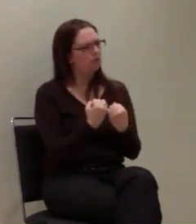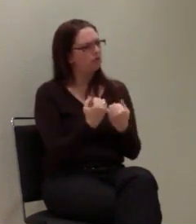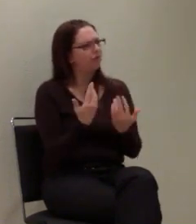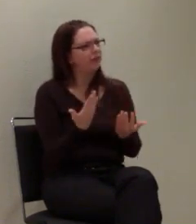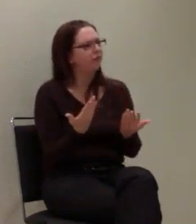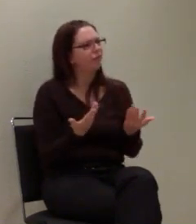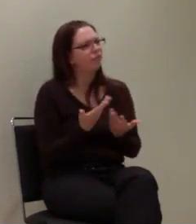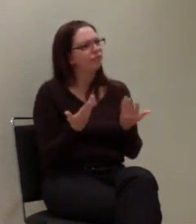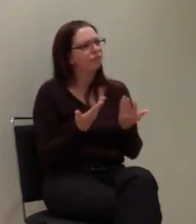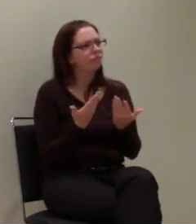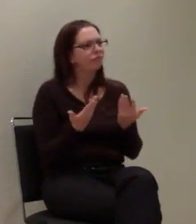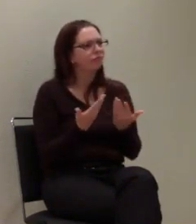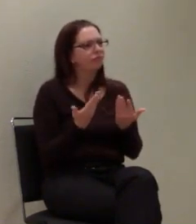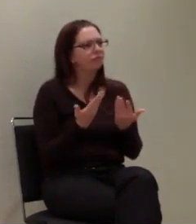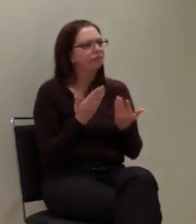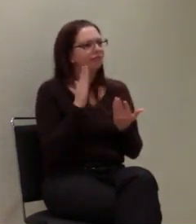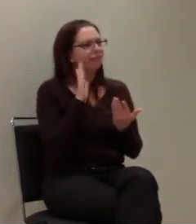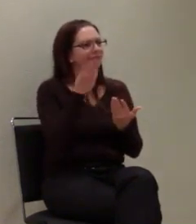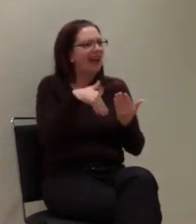also, bitte?